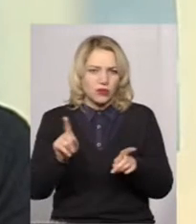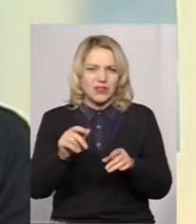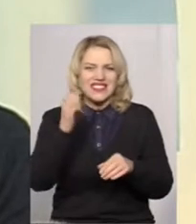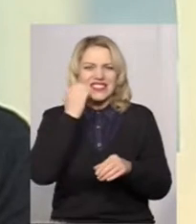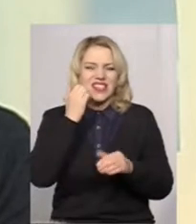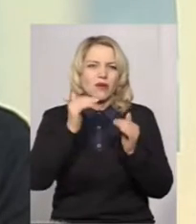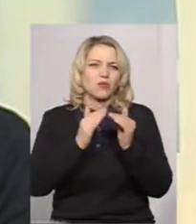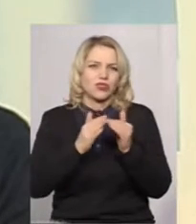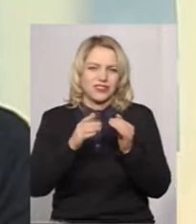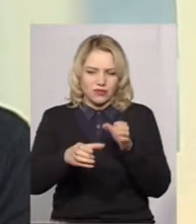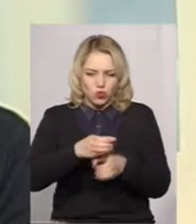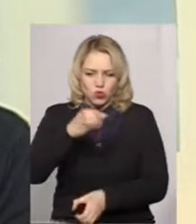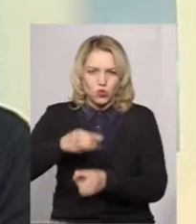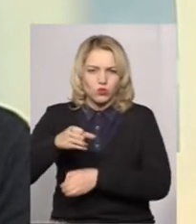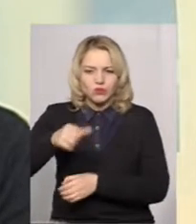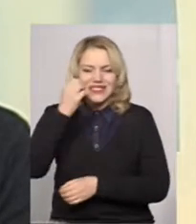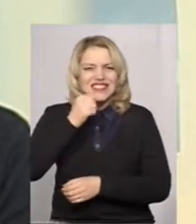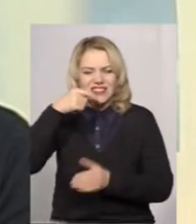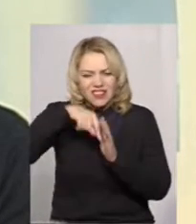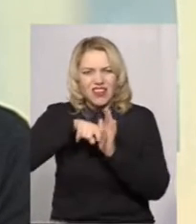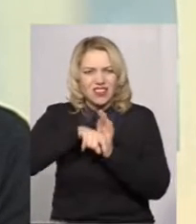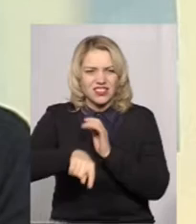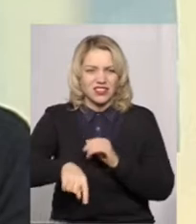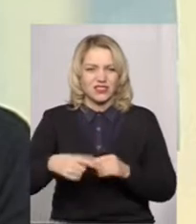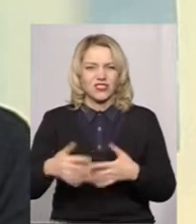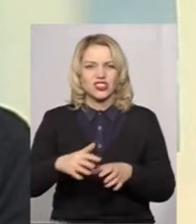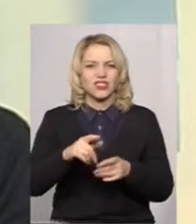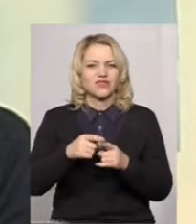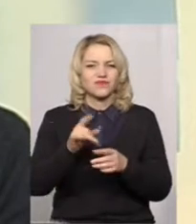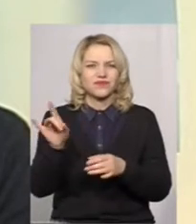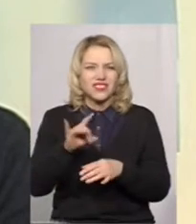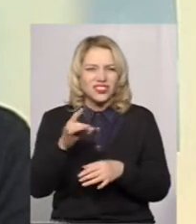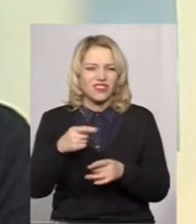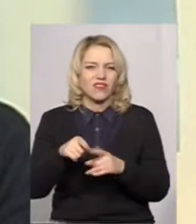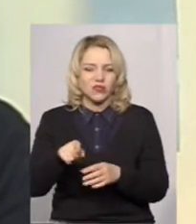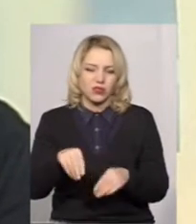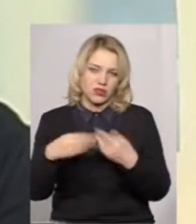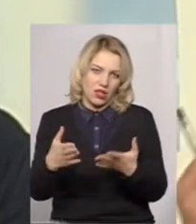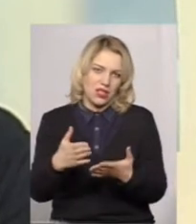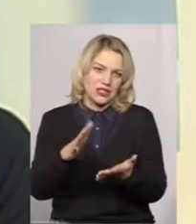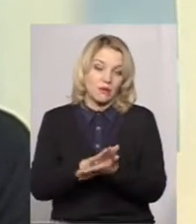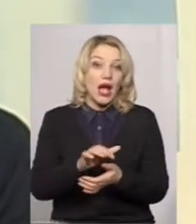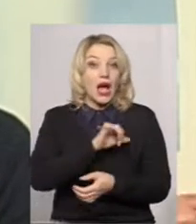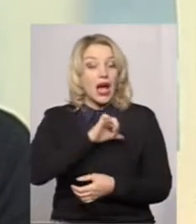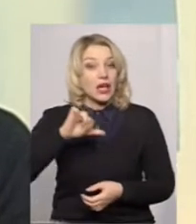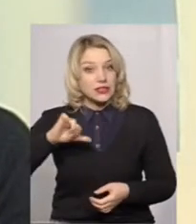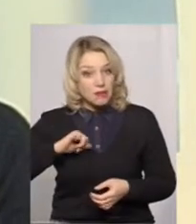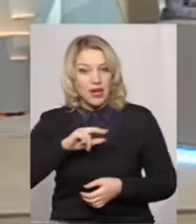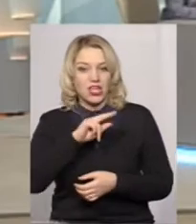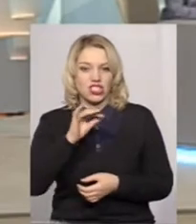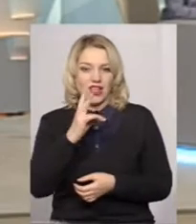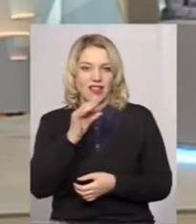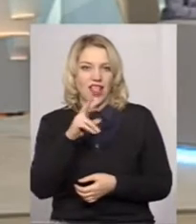дуже старі, 20-30 років, 40, особливо це всі мережа, от це приводить до їхнього зобруднення. Хоча сама Чернелівка чиста.